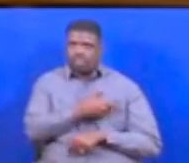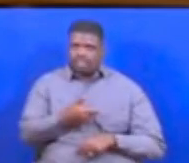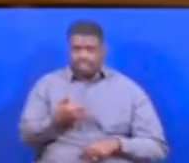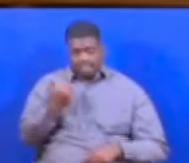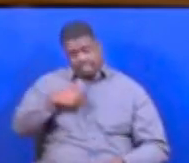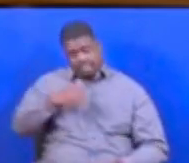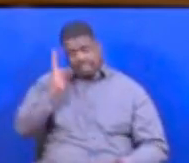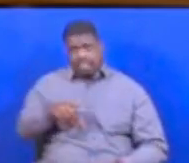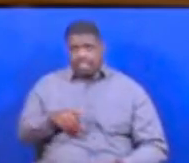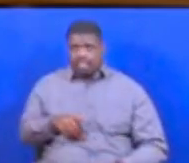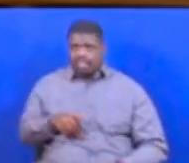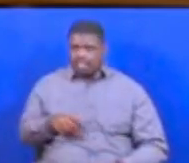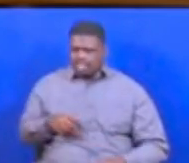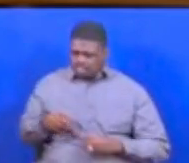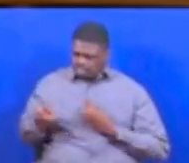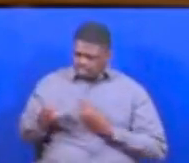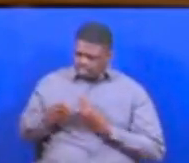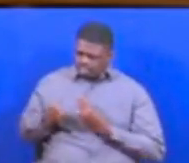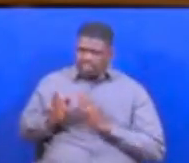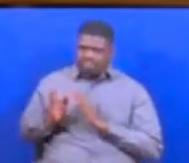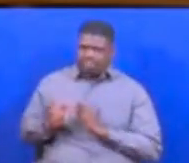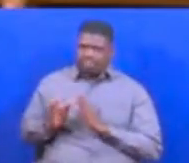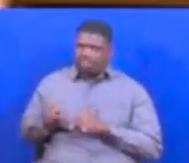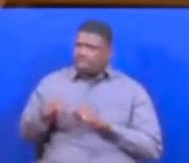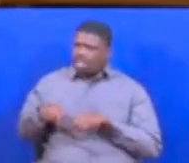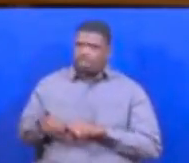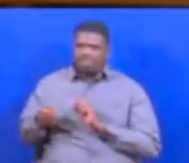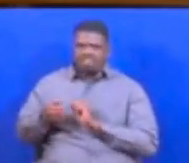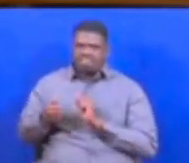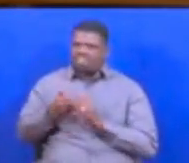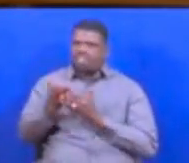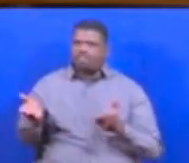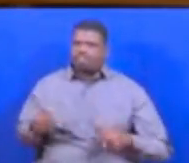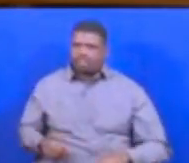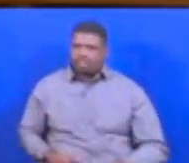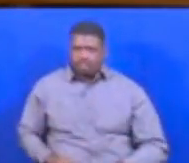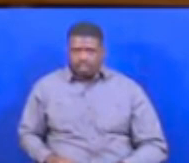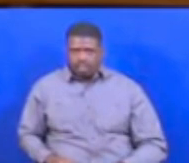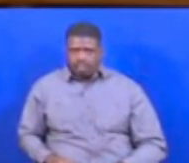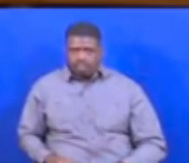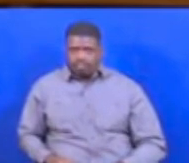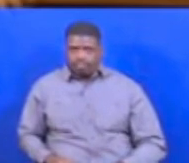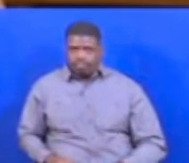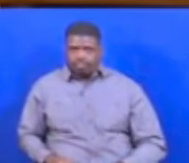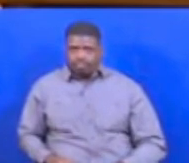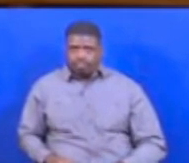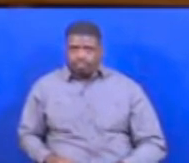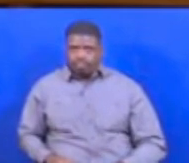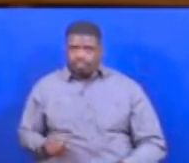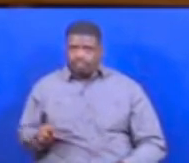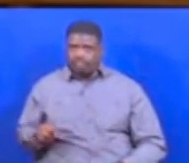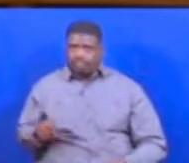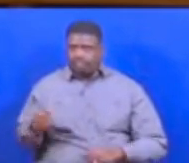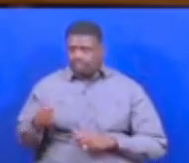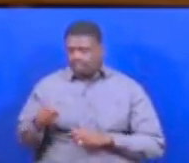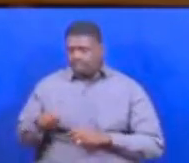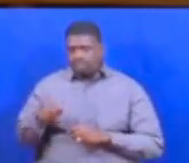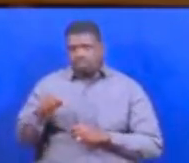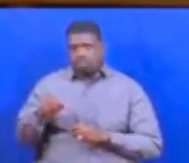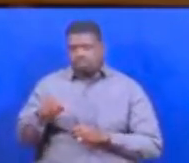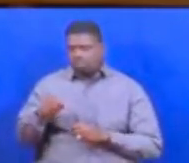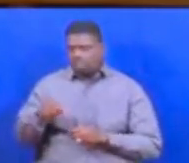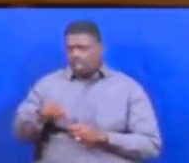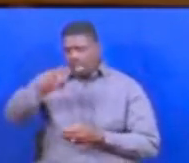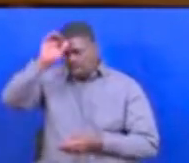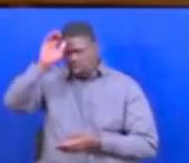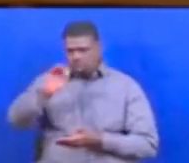ana mtuta dakali ni ule ule yake ambia bina rifafaha tuna ye mnye tena ana igolo moshi stali waarnaifanya kazi anasema